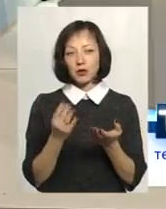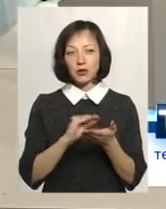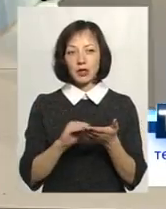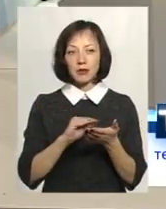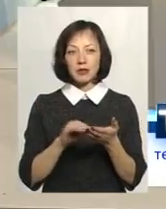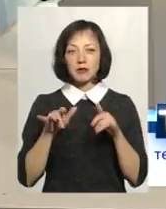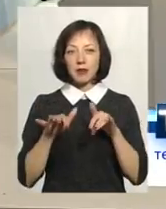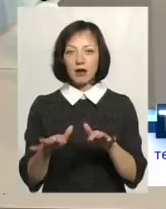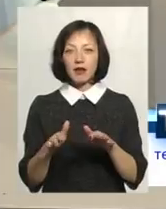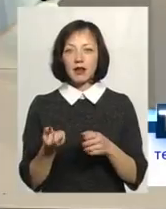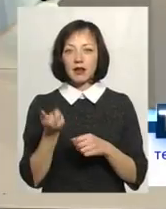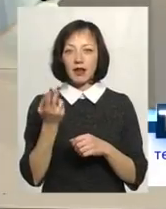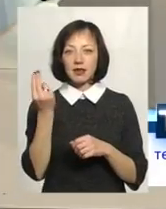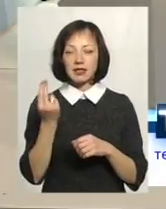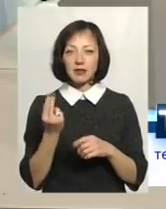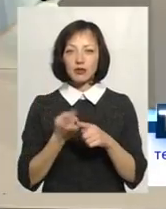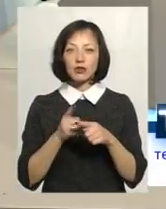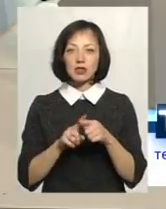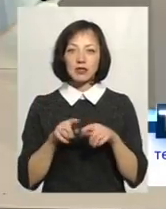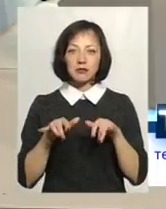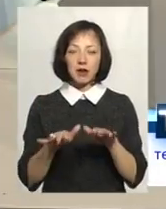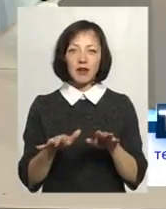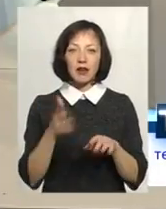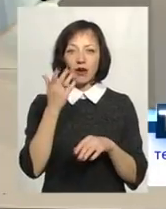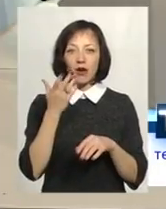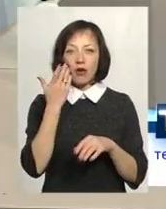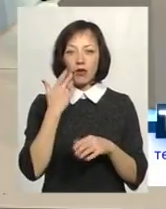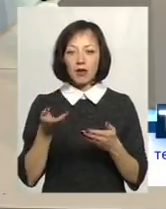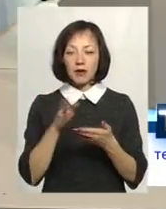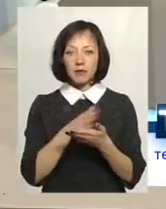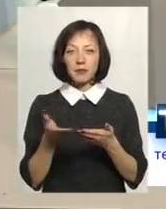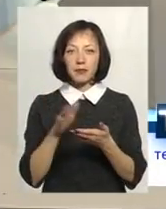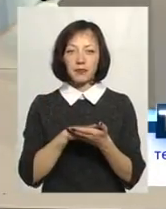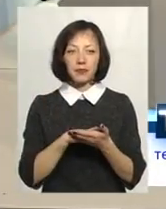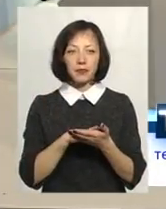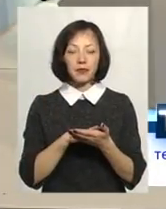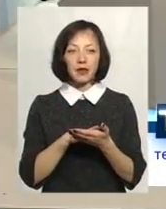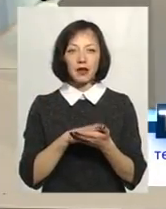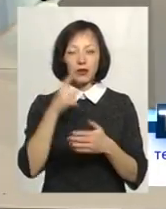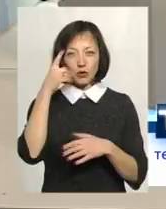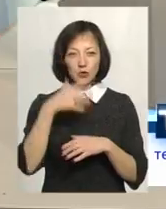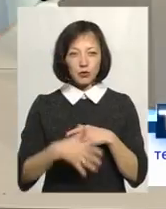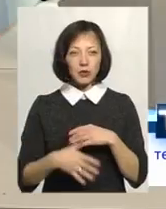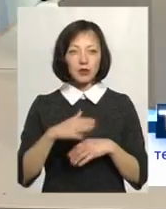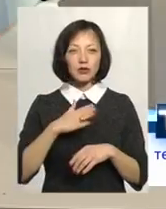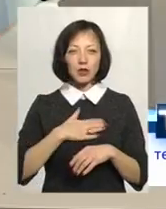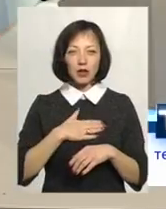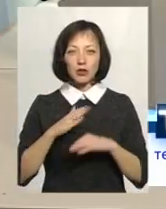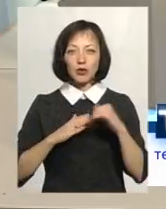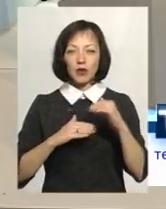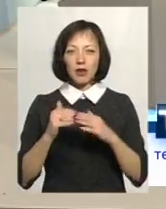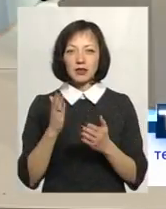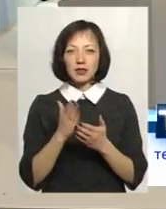«Діло» і там декілька цифрок, що це там за «Діло». І коли б ми її гортали, ми усвідомили, що в наших руках